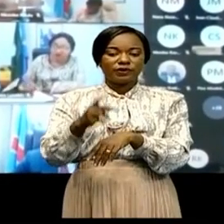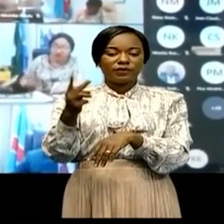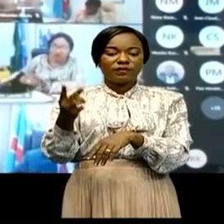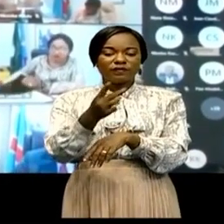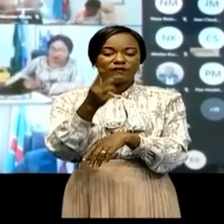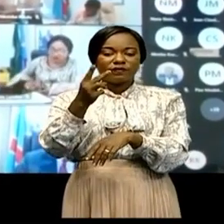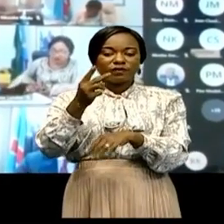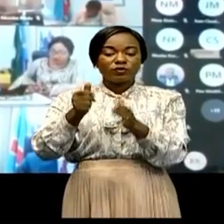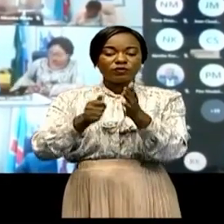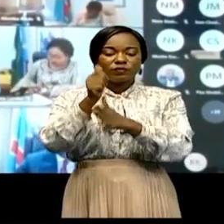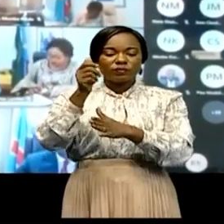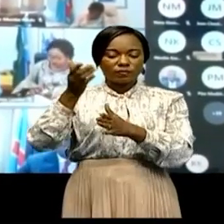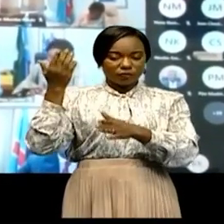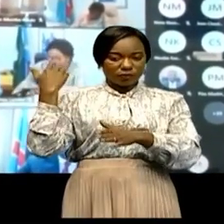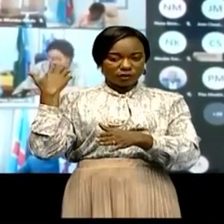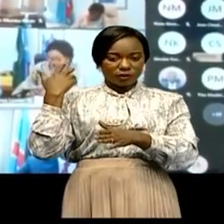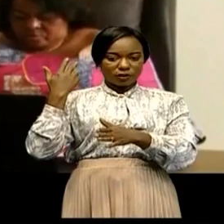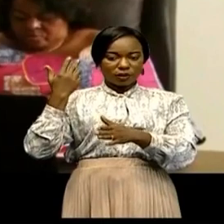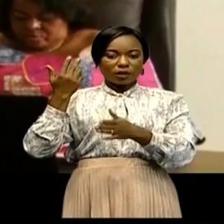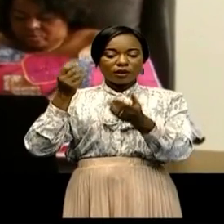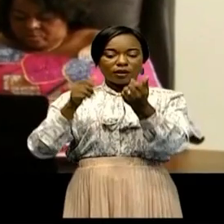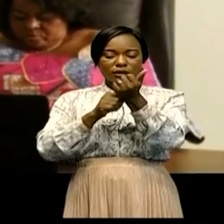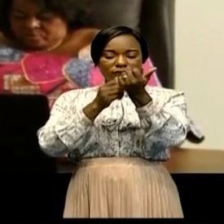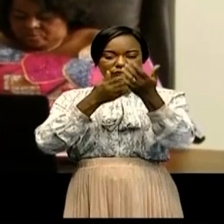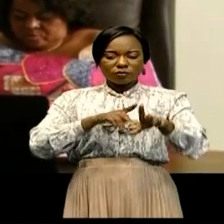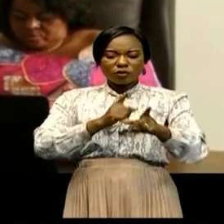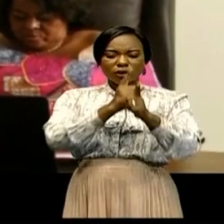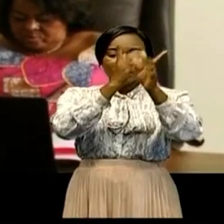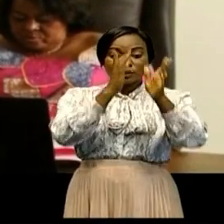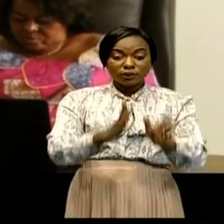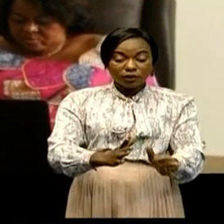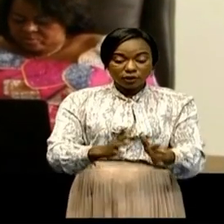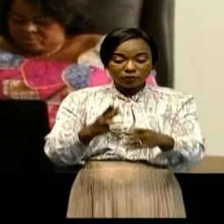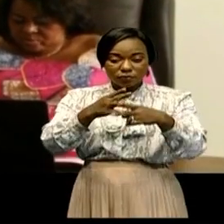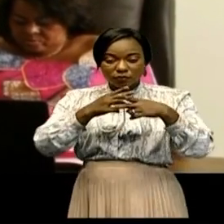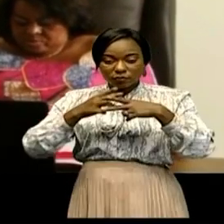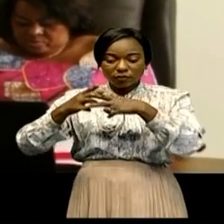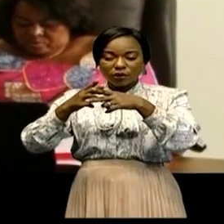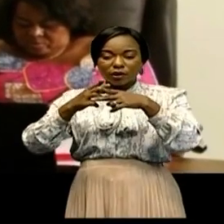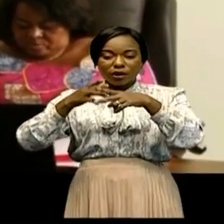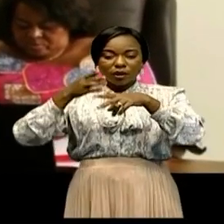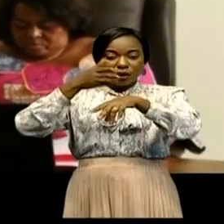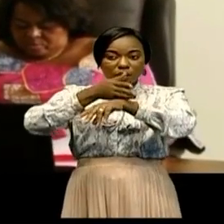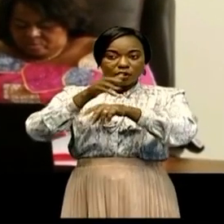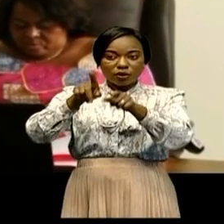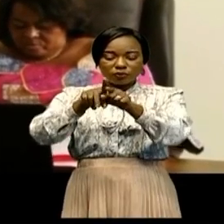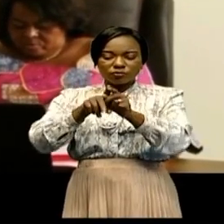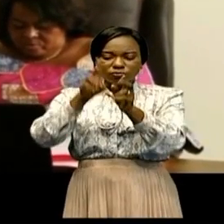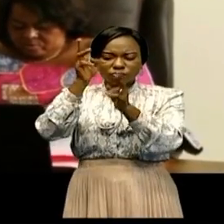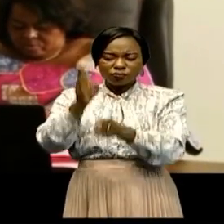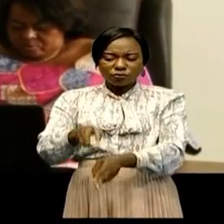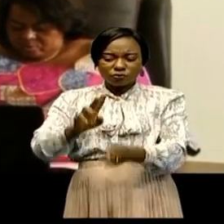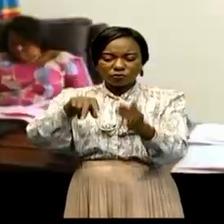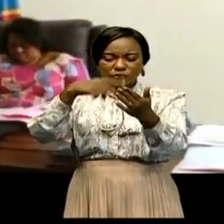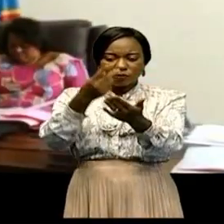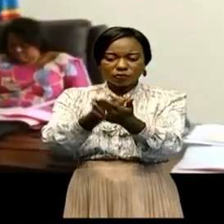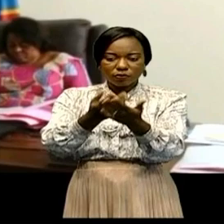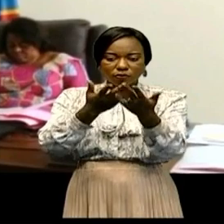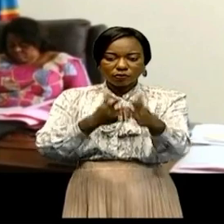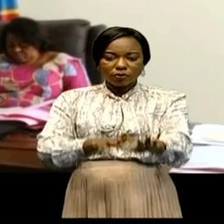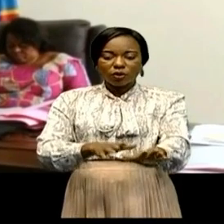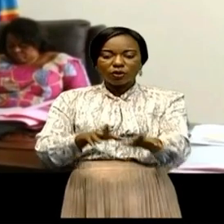novembre dernier, causant la mort d'un écogarde, les présumés combattants M23 ont attaqué lundi 22 novembre dernier